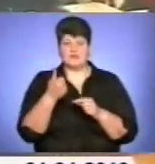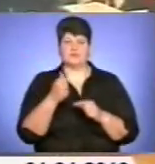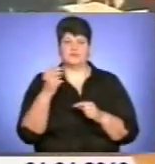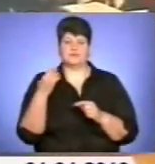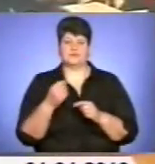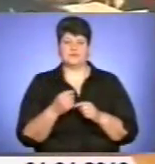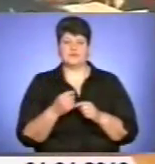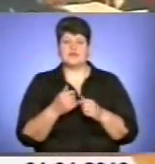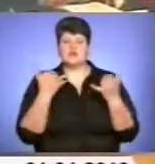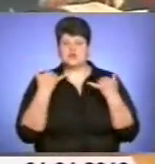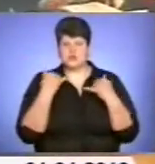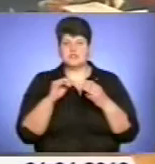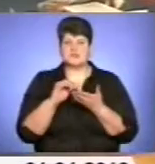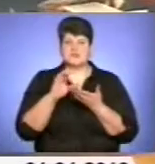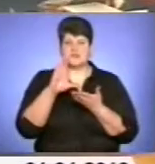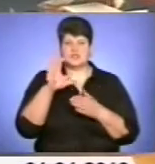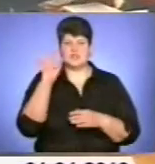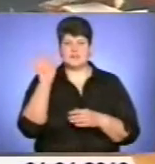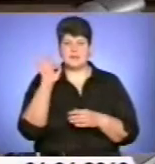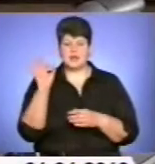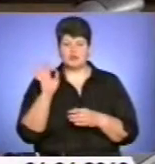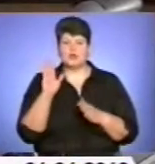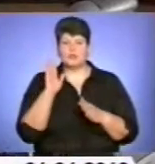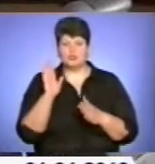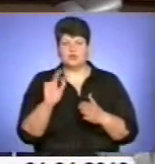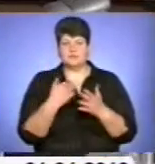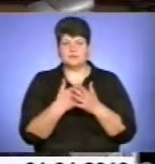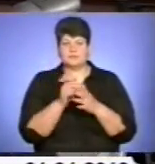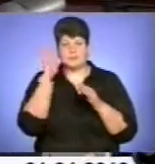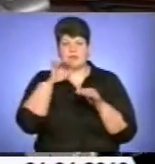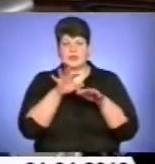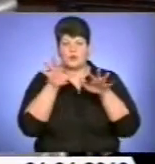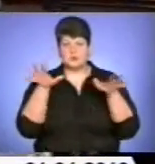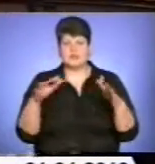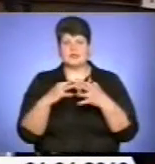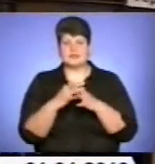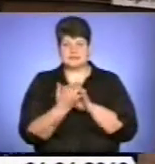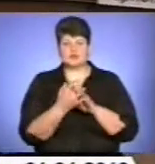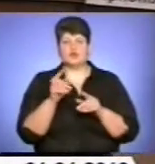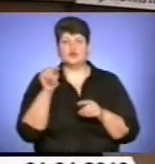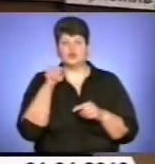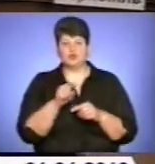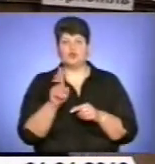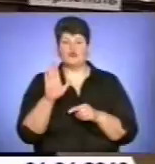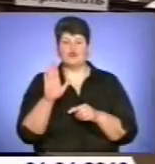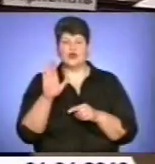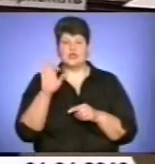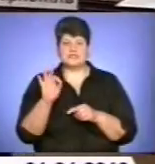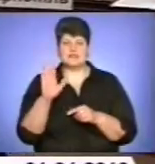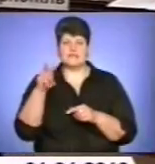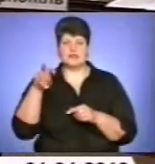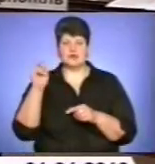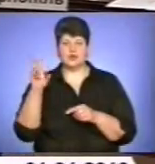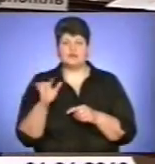Сьогоднішні підвищення температури створює небезпеку підтоплень населених пунктів. Тому віце-прем'єр-міністр України Олександр Вілкул